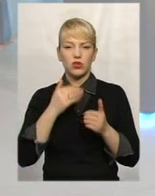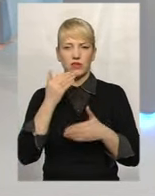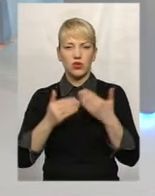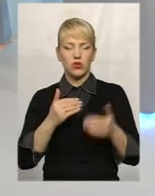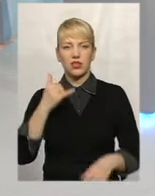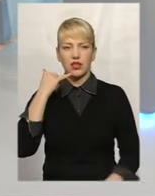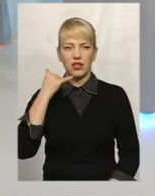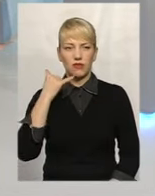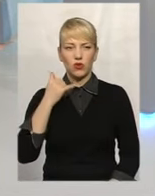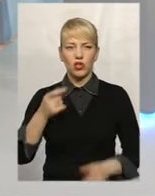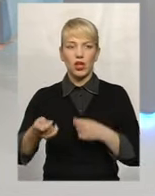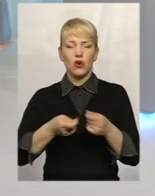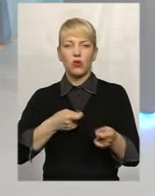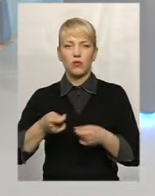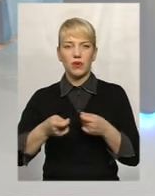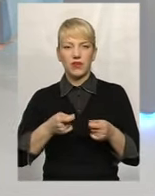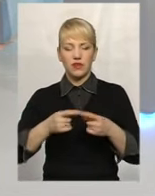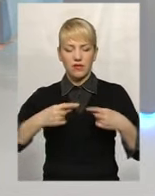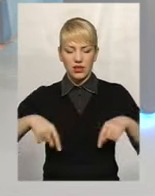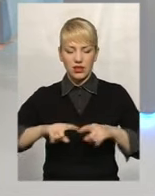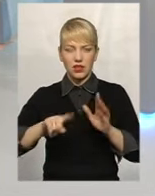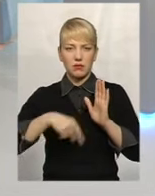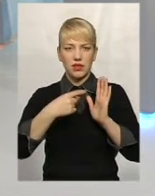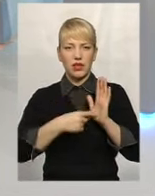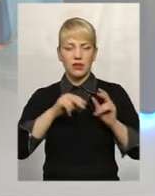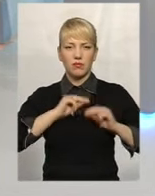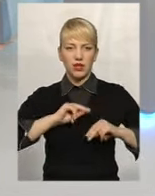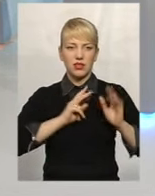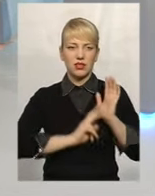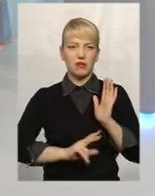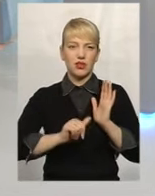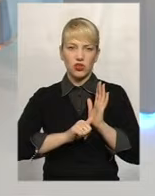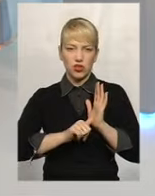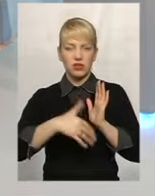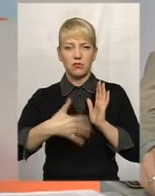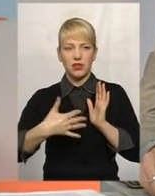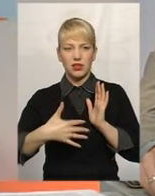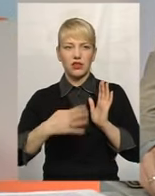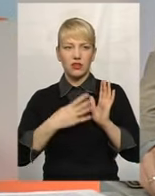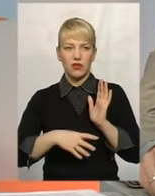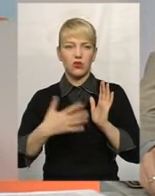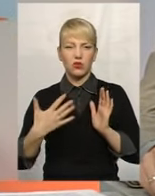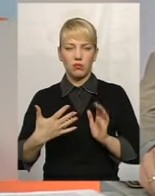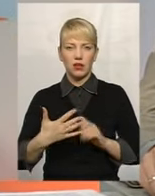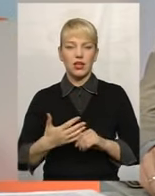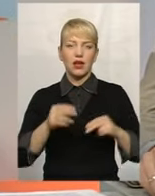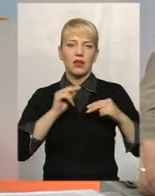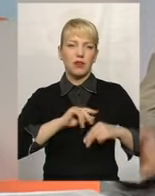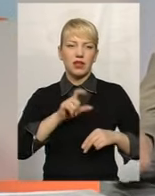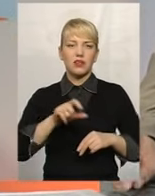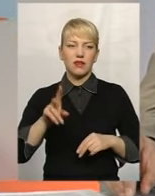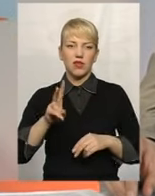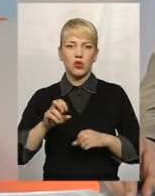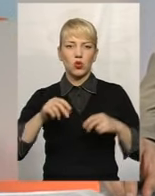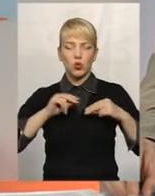Телефон управління, зокрема відділу з питань праці, це 76 50 95. Працівники, яких